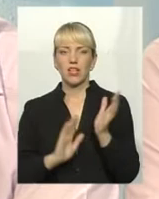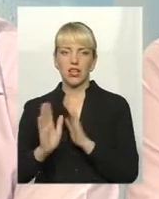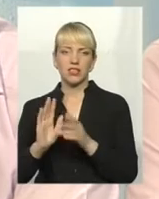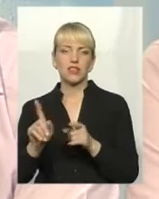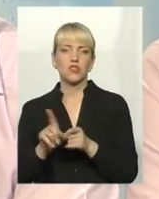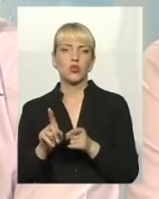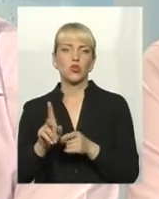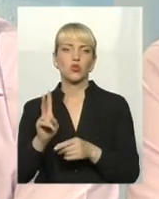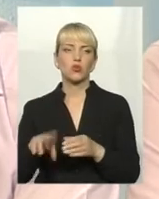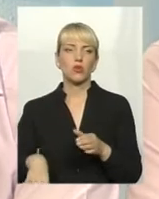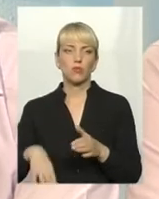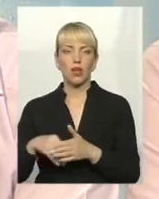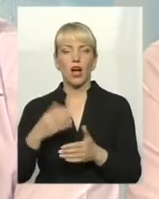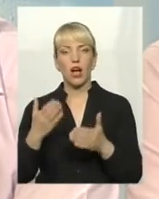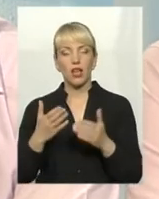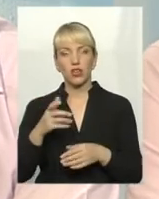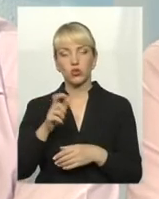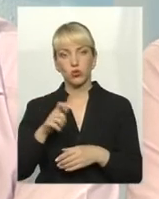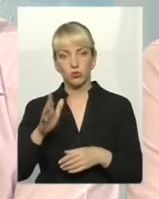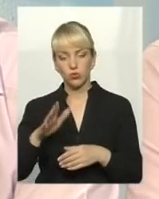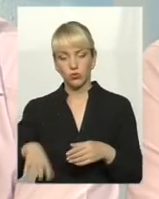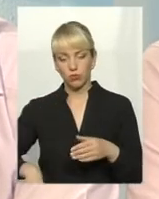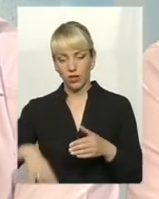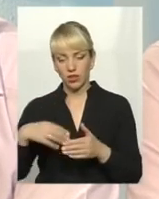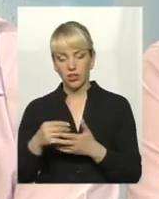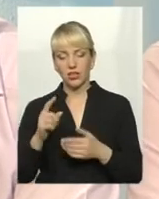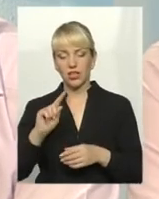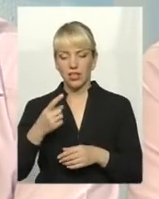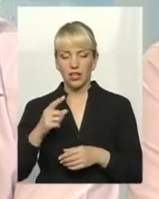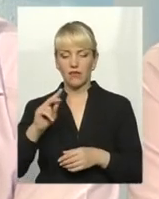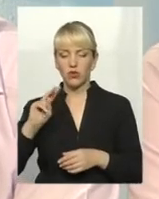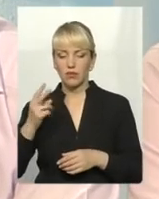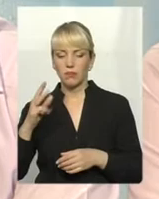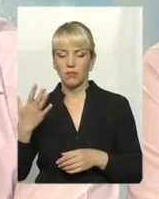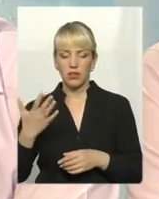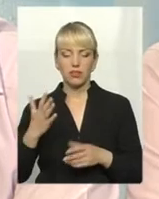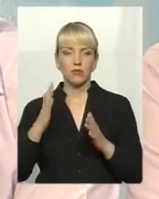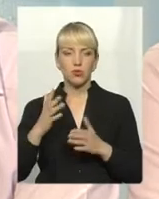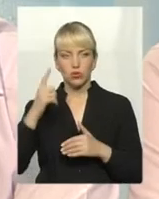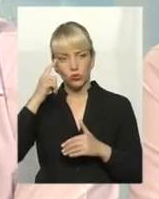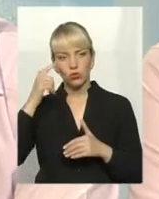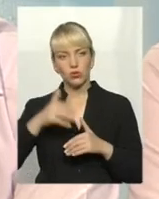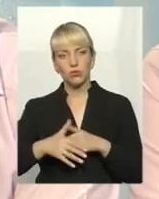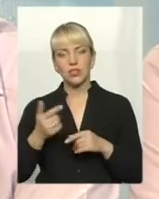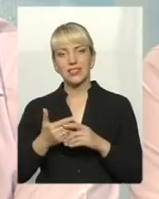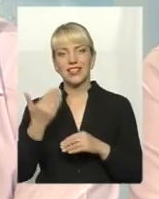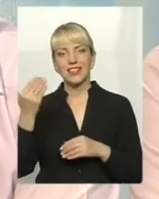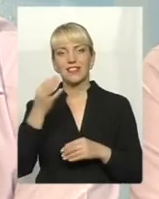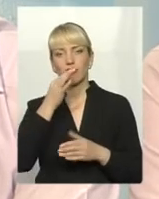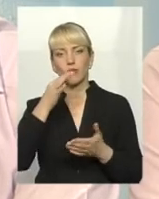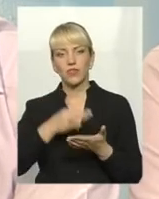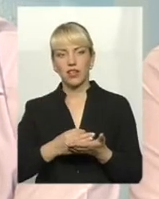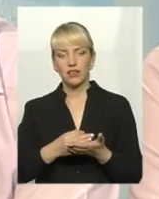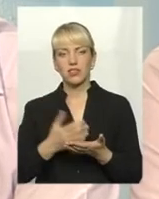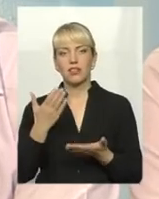цін не дорожать. Якщо люди будуть за це платити хоч якусь там гривню, п'ять гривень, можливо теж будуть розуміти, що це їх відповідальність, якщо вони за